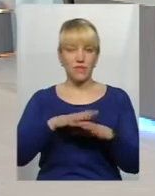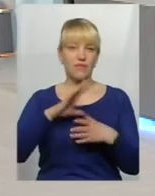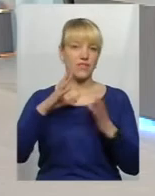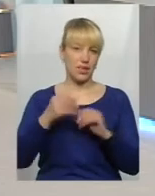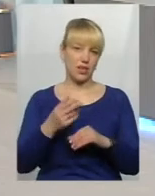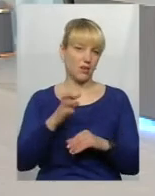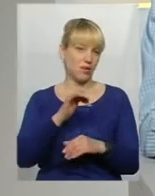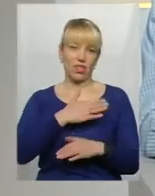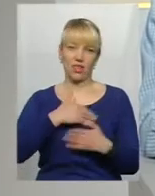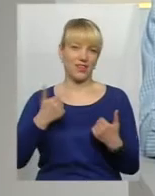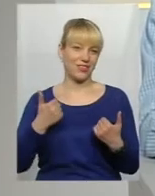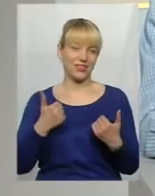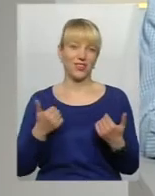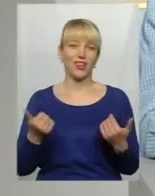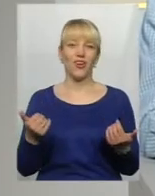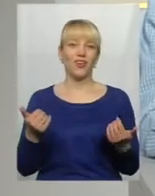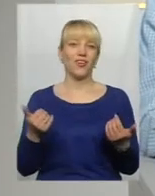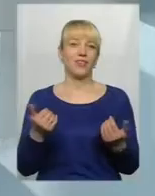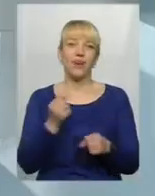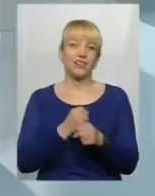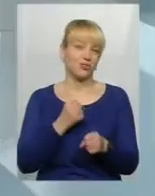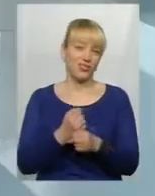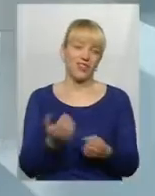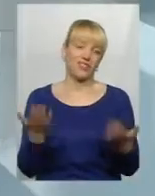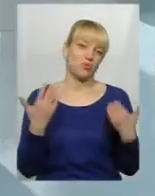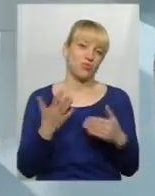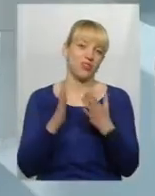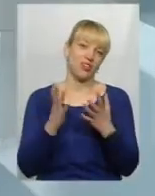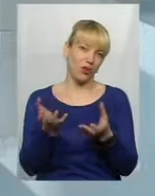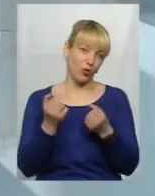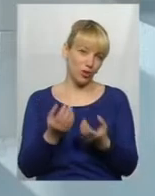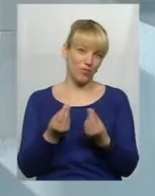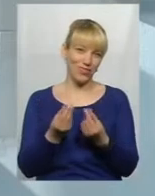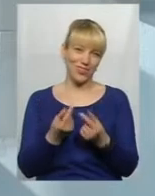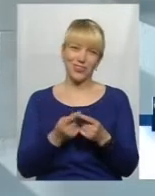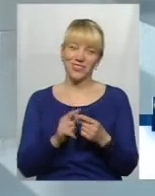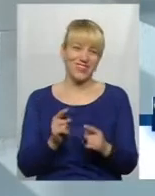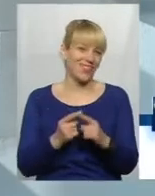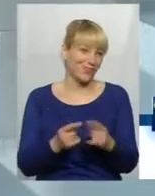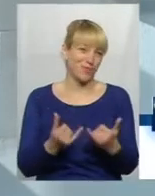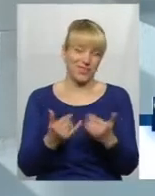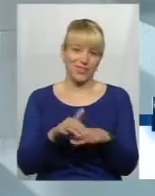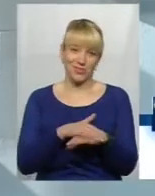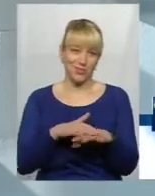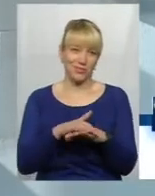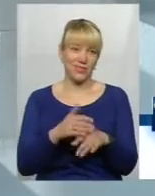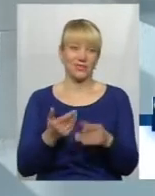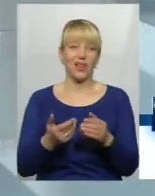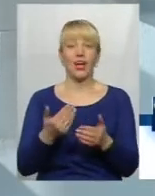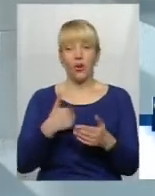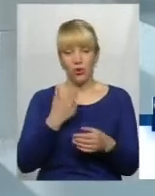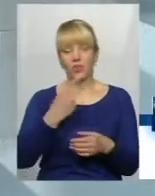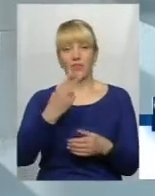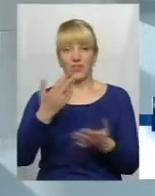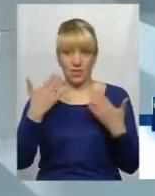працювати. І утримувати гроші. І утримувати за це зберегти. Тому це ніяк не буде компромісом для суспільства. Суспільство, ну, підійдість питати, хочете ви 20